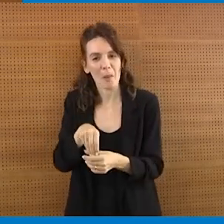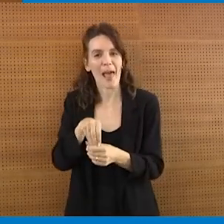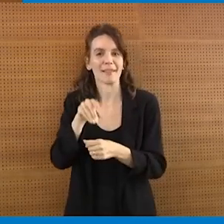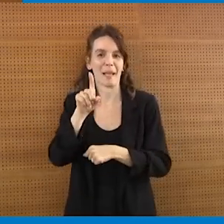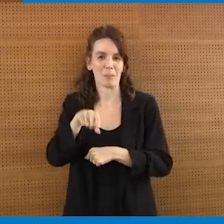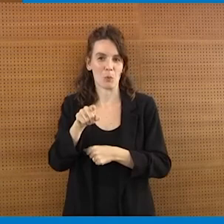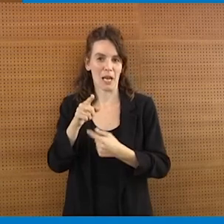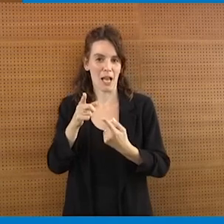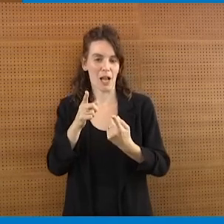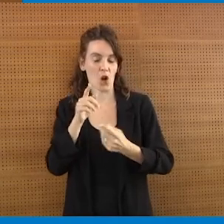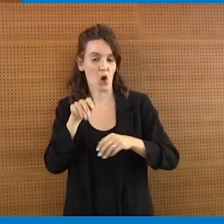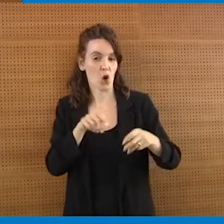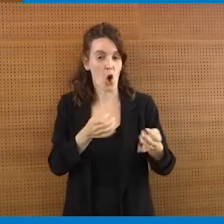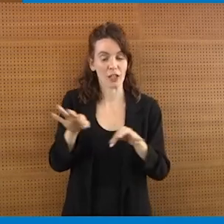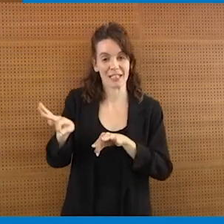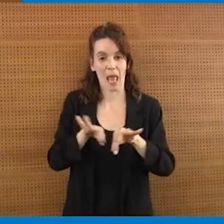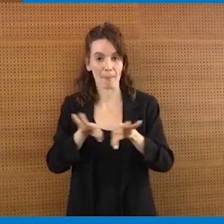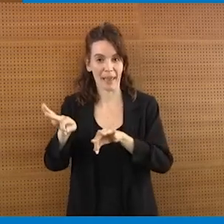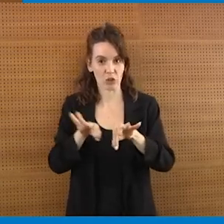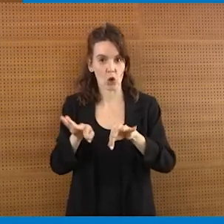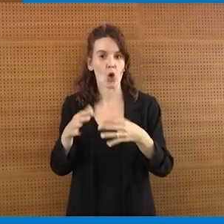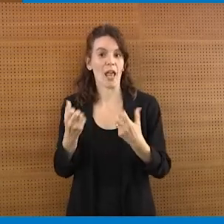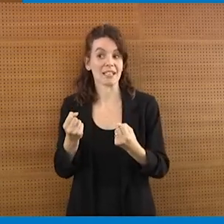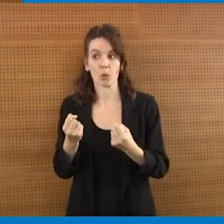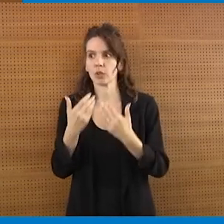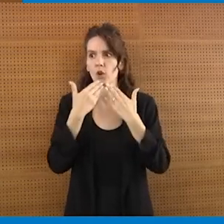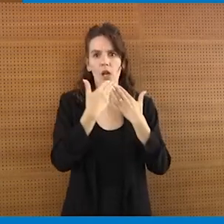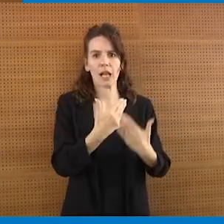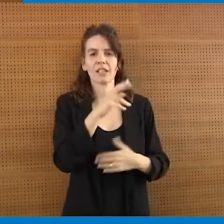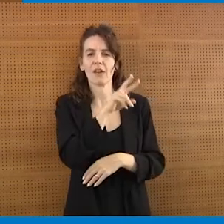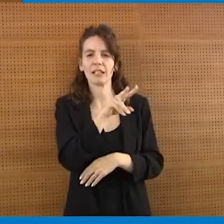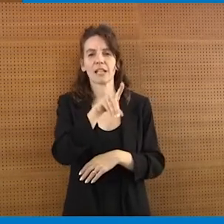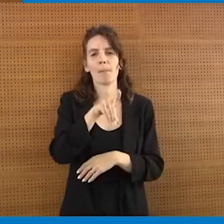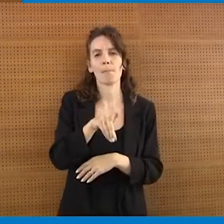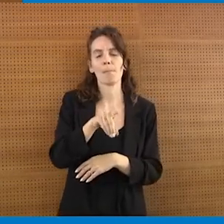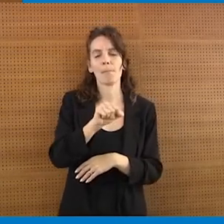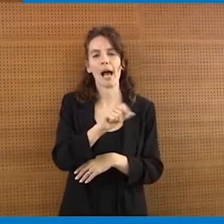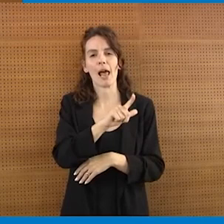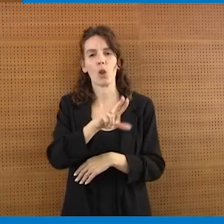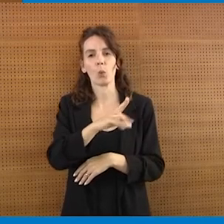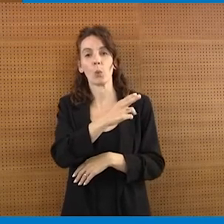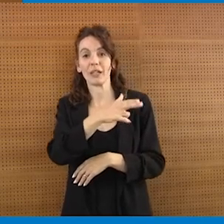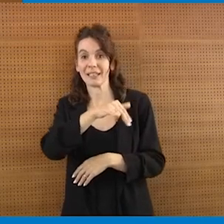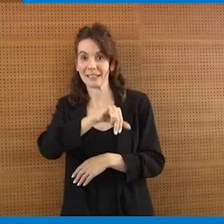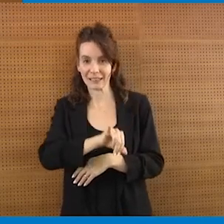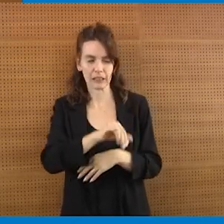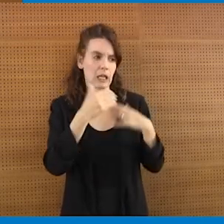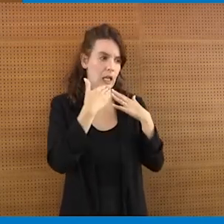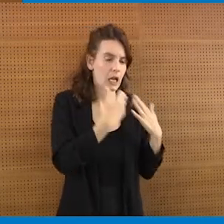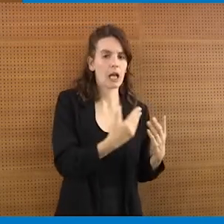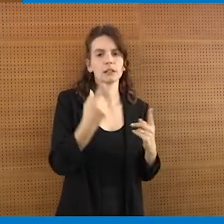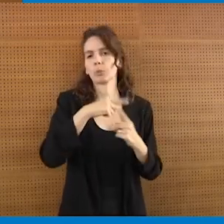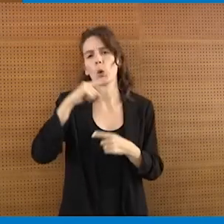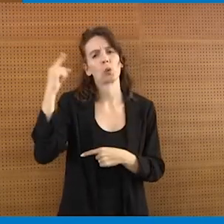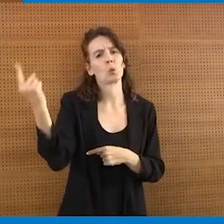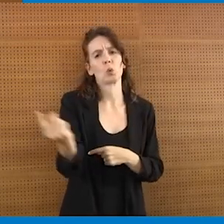componente del coordinamento dell'esecutivo e quindi in questo caso a Vanessa Pallucchi come portavoce per ringraziare tutte e tutti, colleghe e colleghi perché io